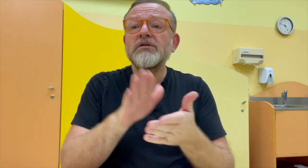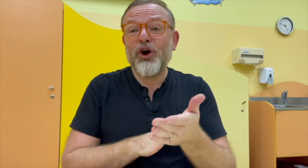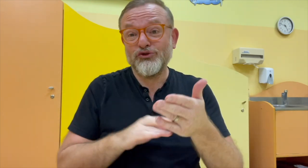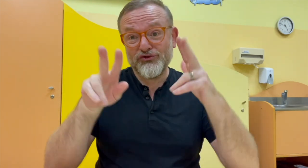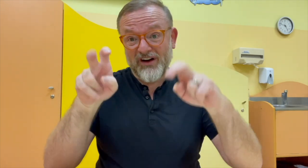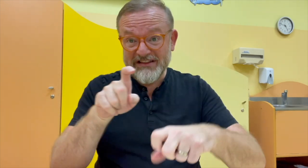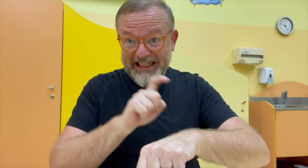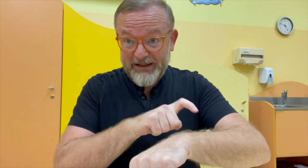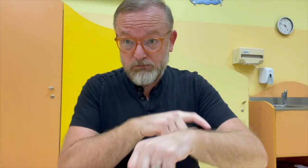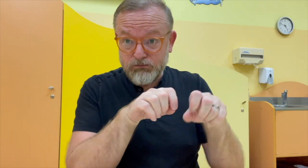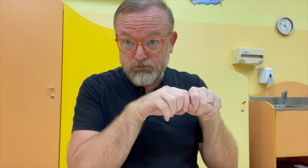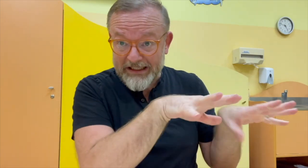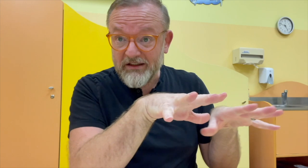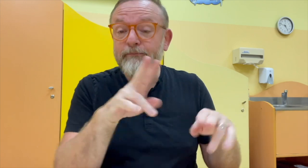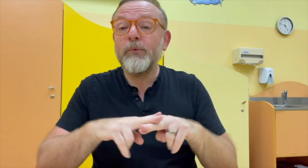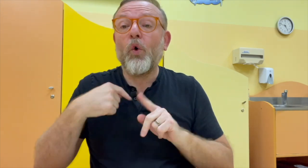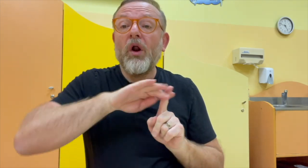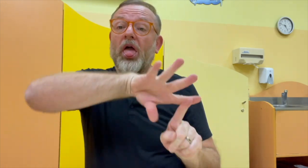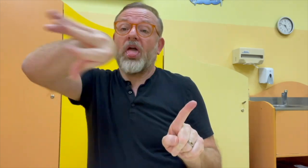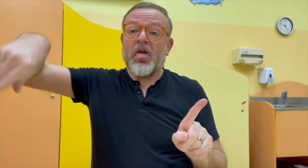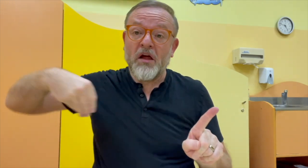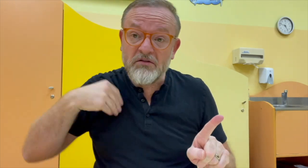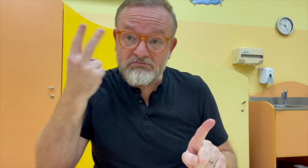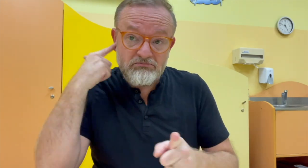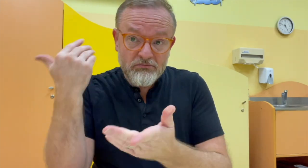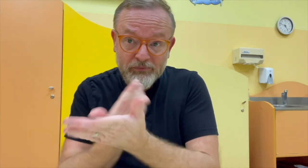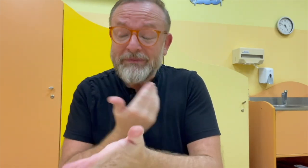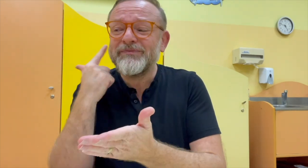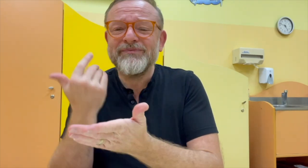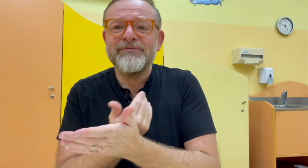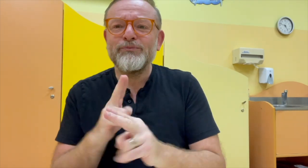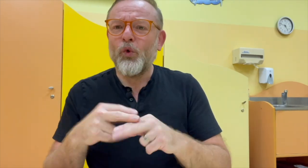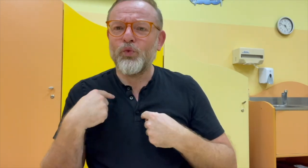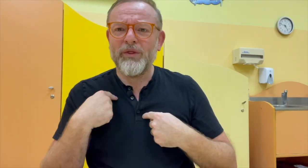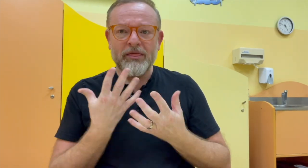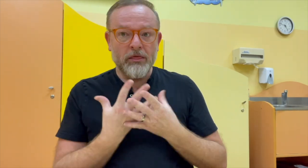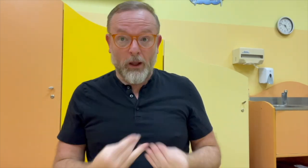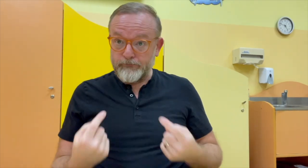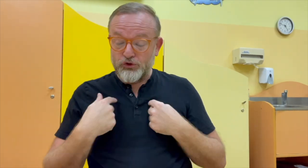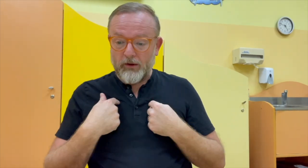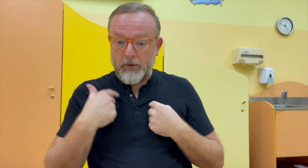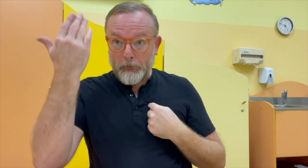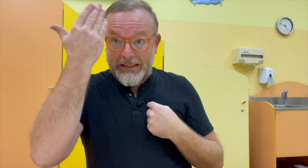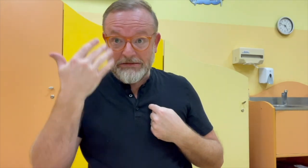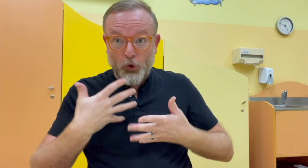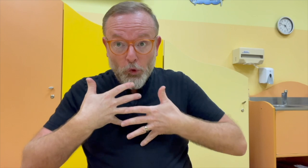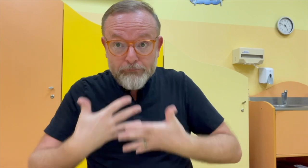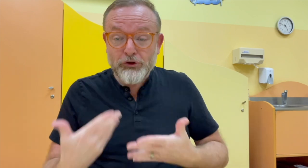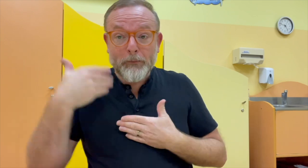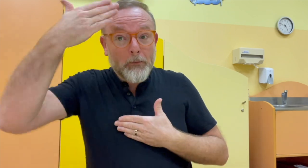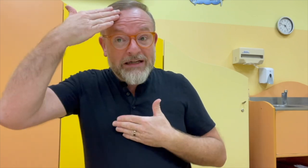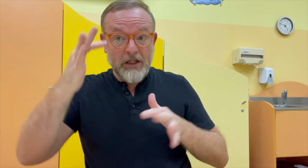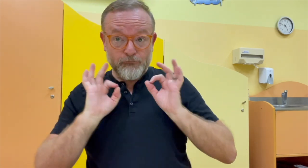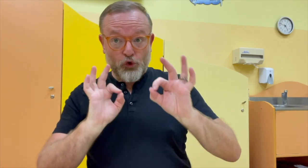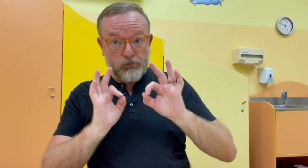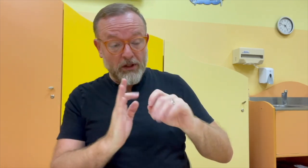potom jsem se dost věděl až z druhé strany, že ona se mnou nerada spolupracuje. A to bylo nepříjemné, protože jsem